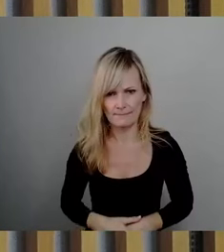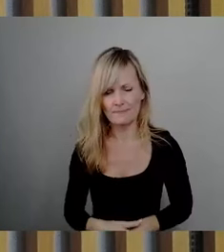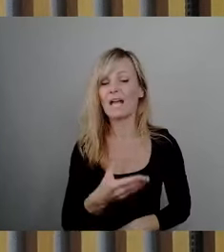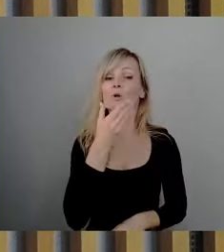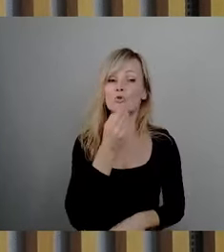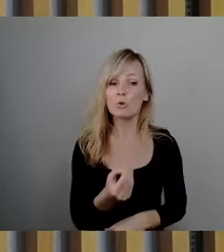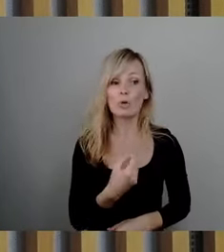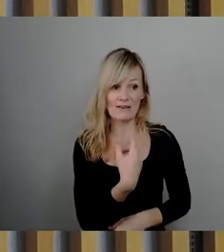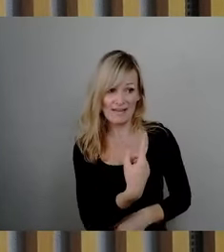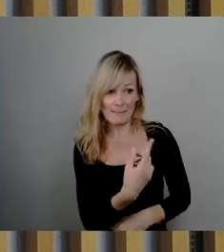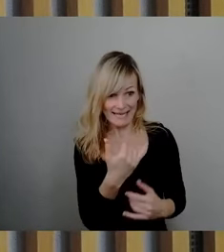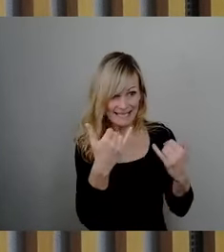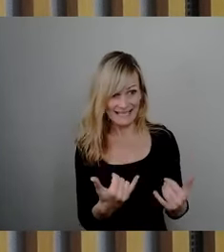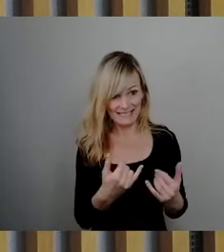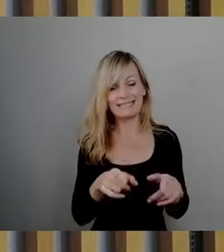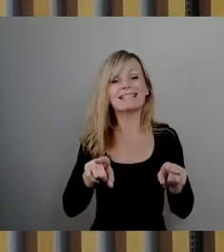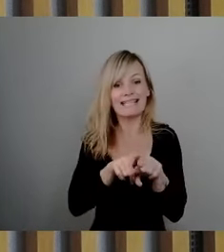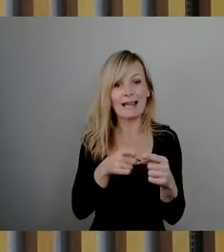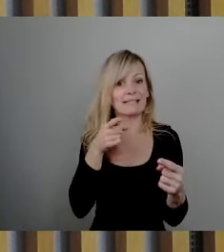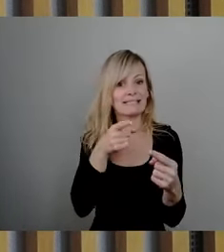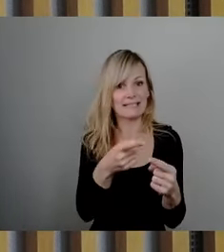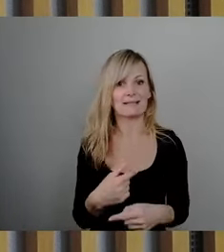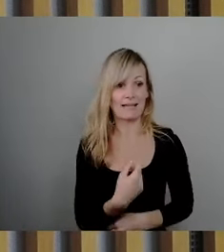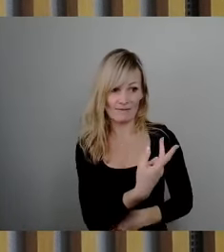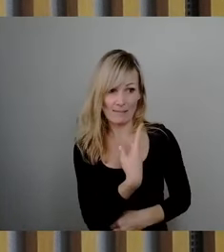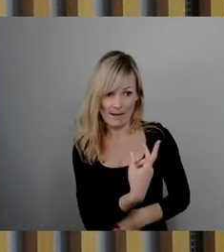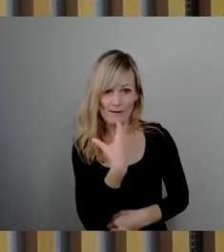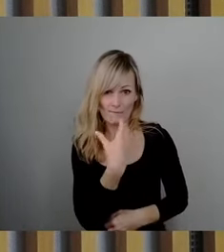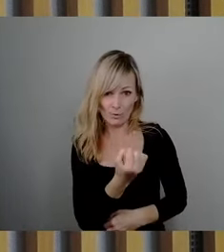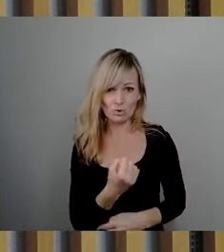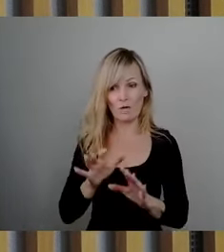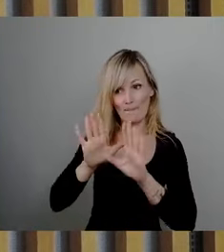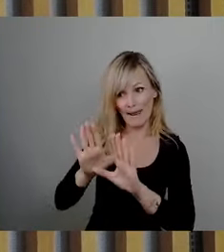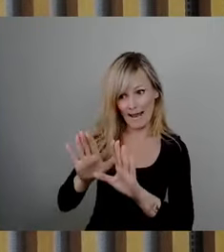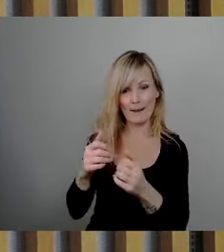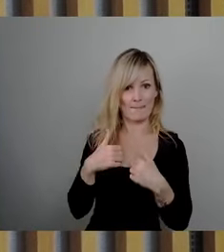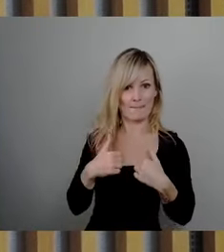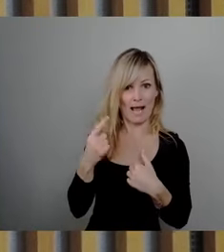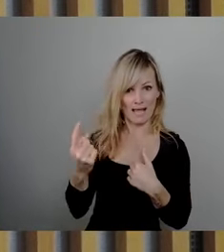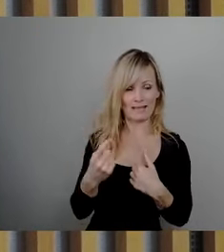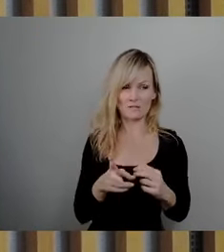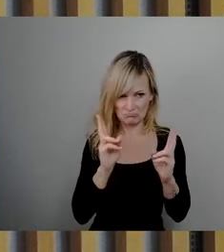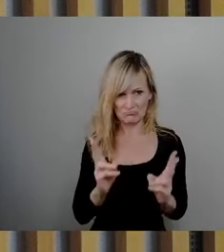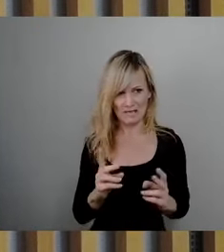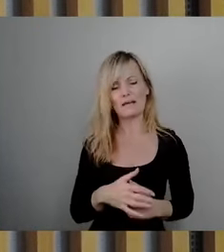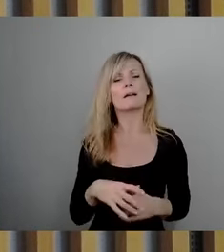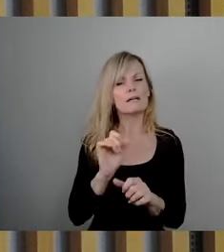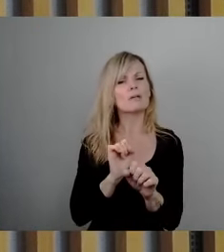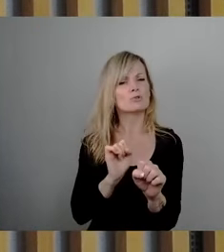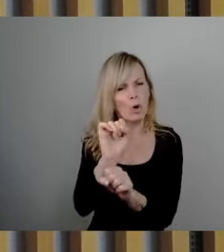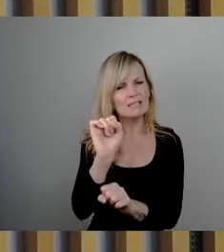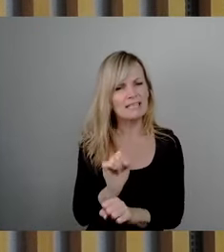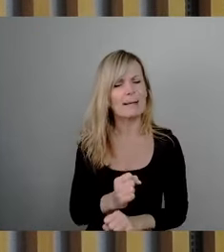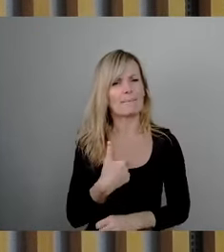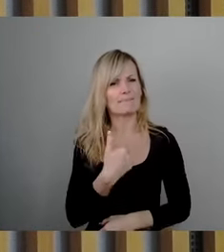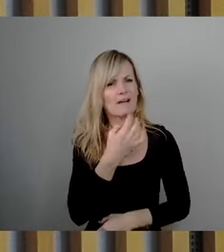verfolgen, nämlich den Erhalt des Bades, dass wir da an einem Strang ziehen. Nichtsdestotrotz stellt sich für mich einfach eine praktische